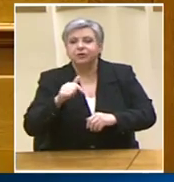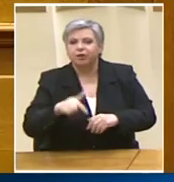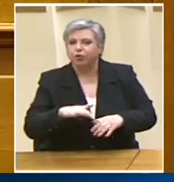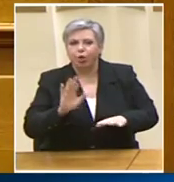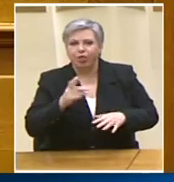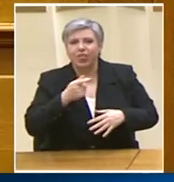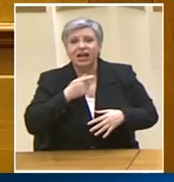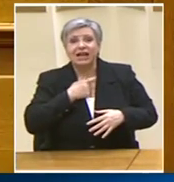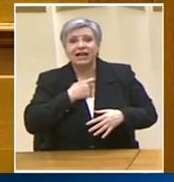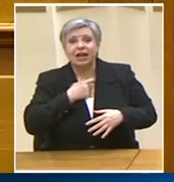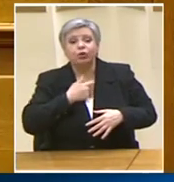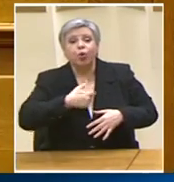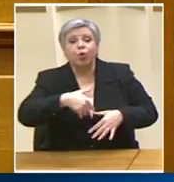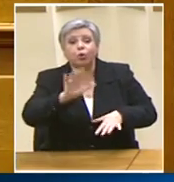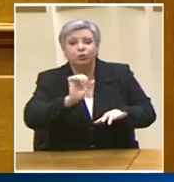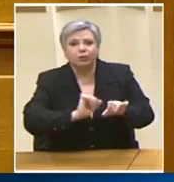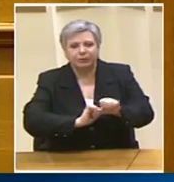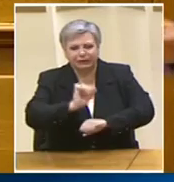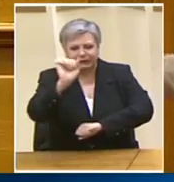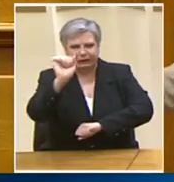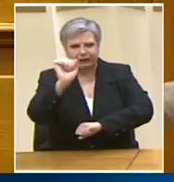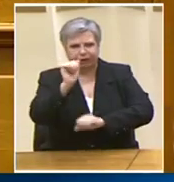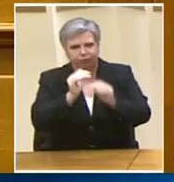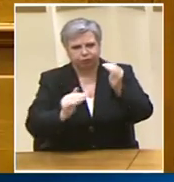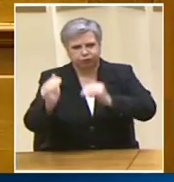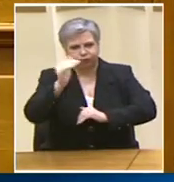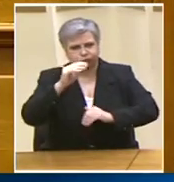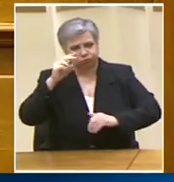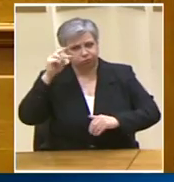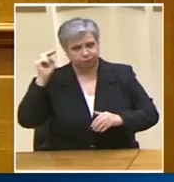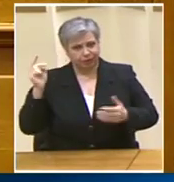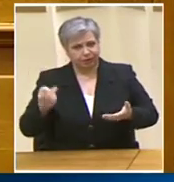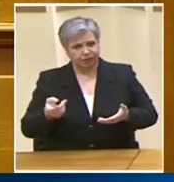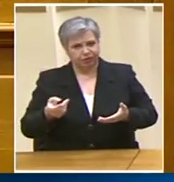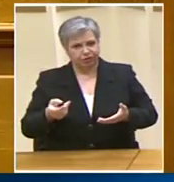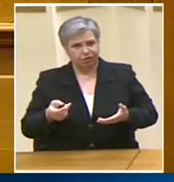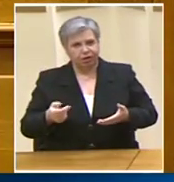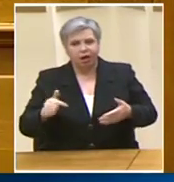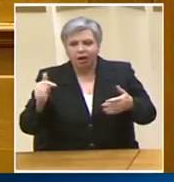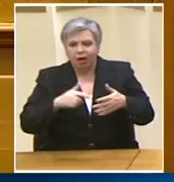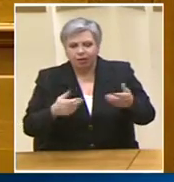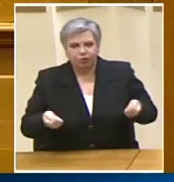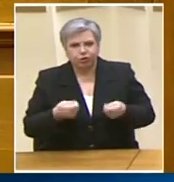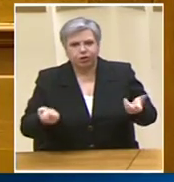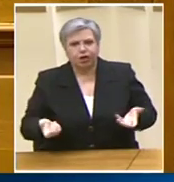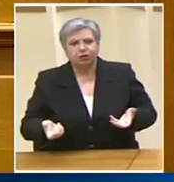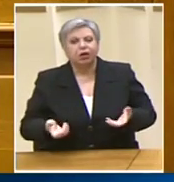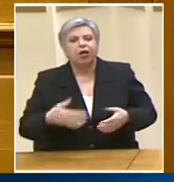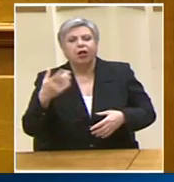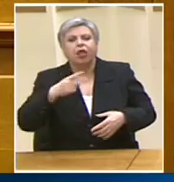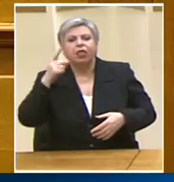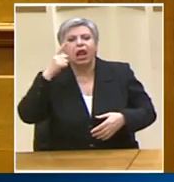πτυχίο ΑΕΛ Καταργείται τη σχετική απέτηση ώστε το απολυτήριο λυκείου